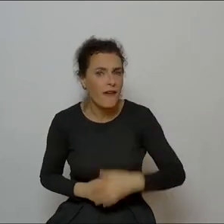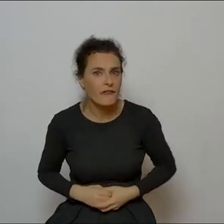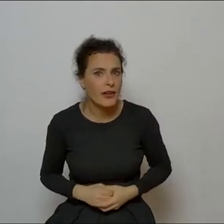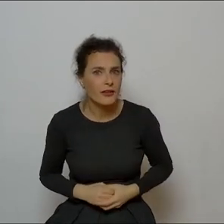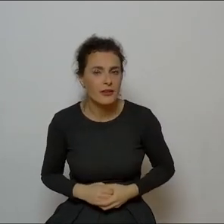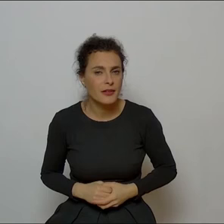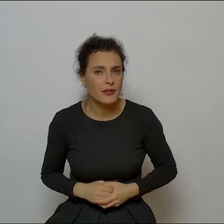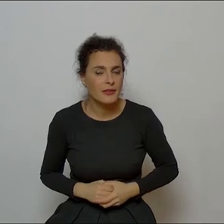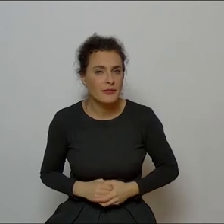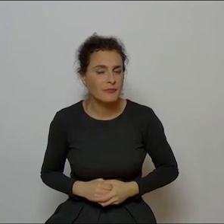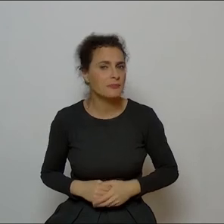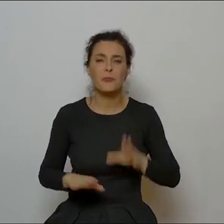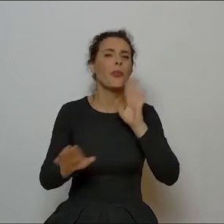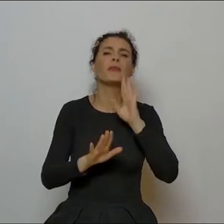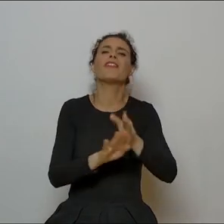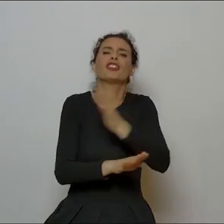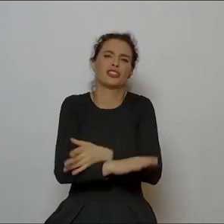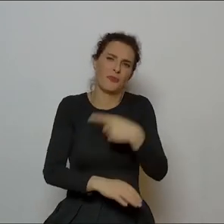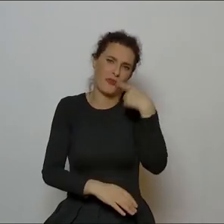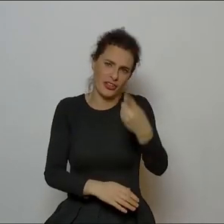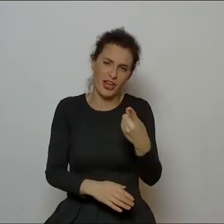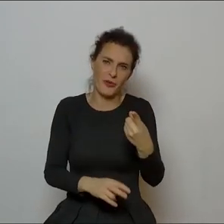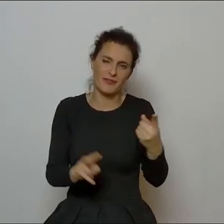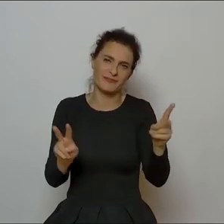tak jak wspomniałam bodaj wcześniej,